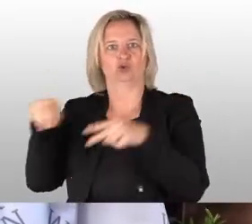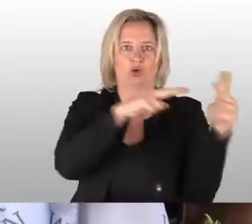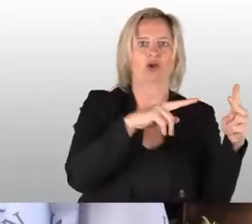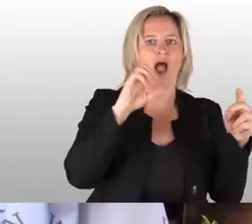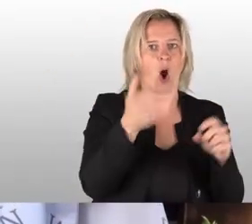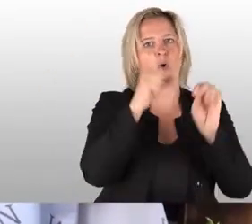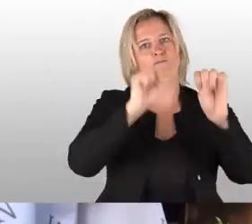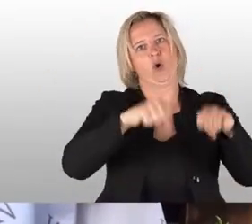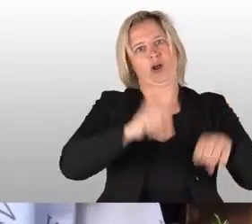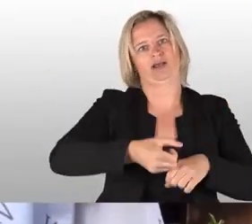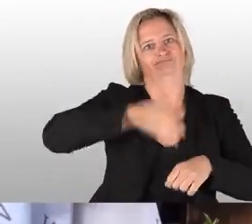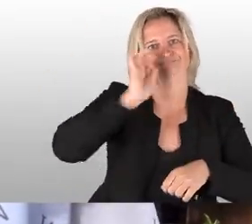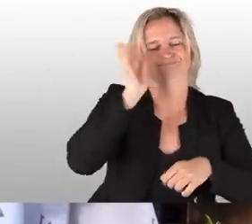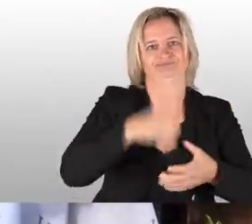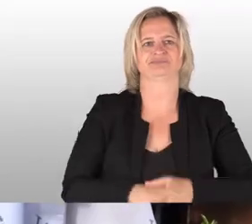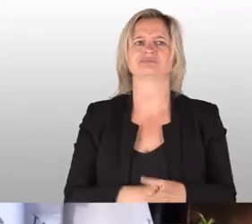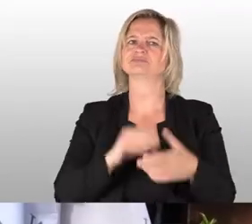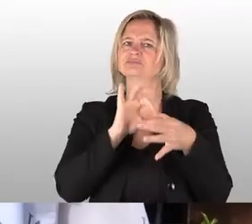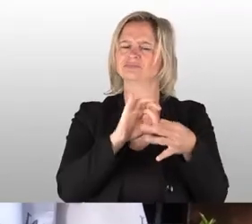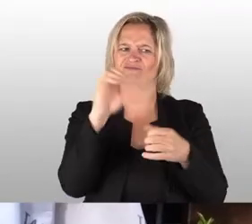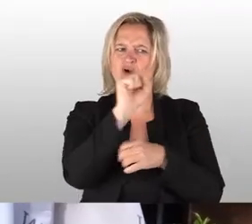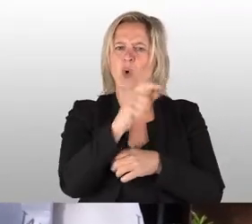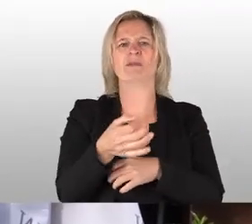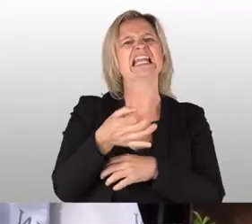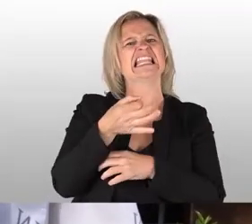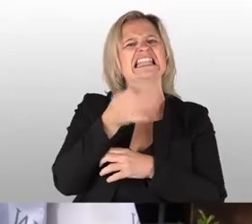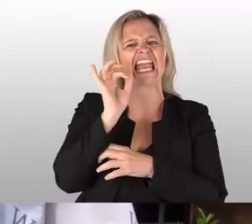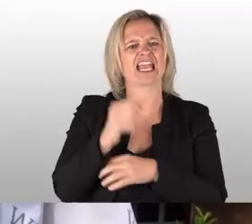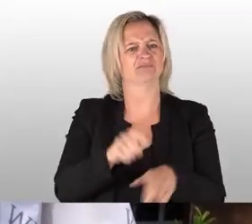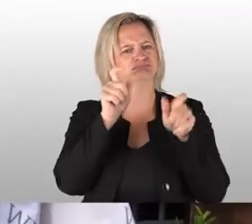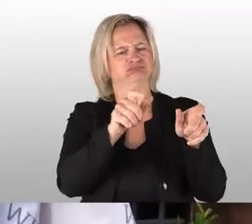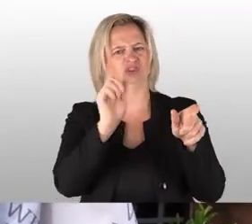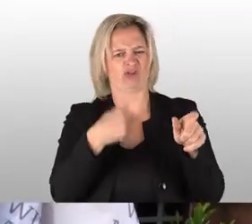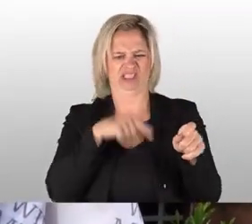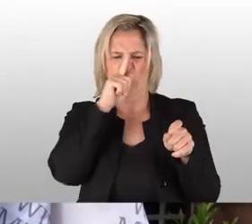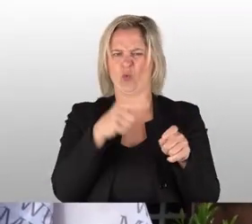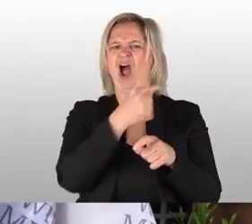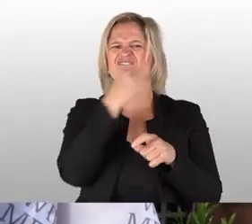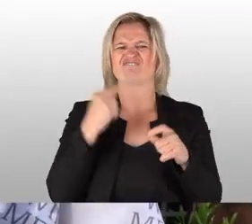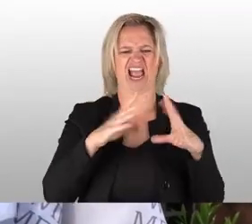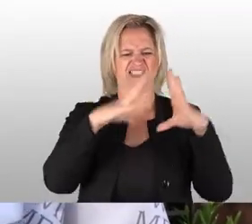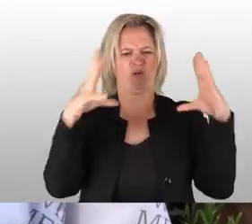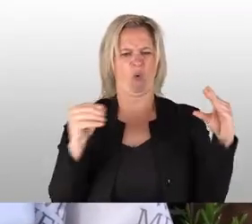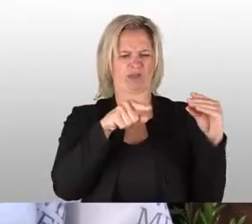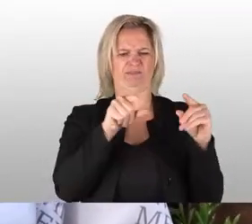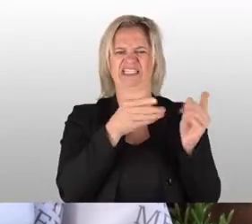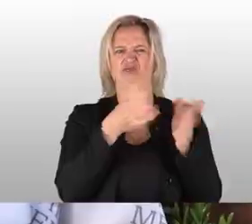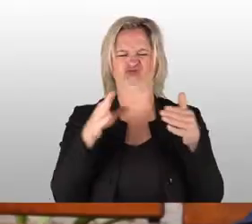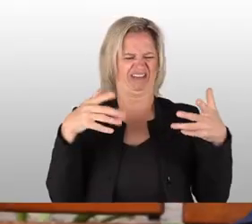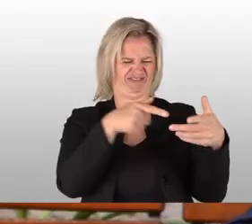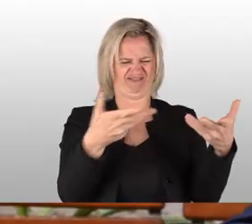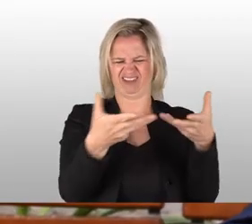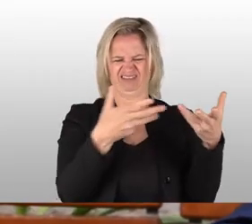naja, wieso denn aber vom Trinken abhalten? Das ist doch nur ein verunfalltes Weißbrot. Nein, ist es nicht. Es ist